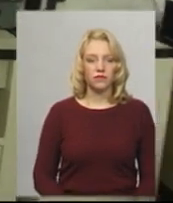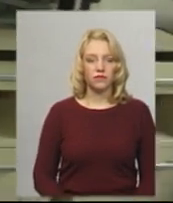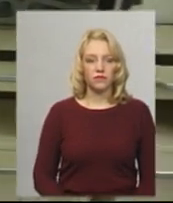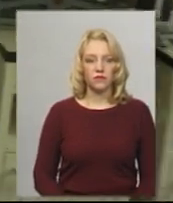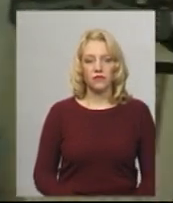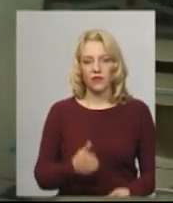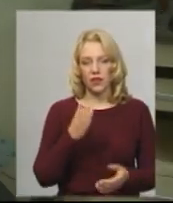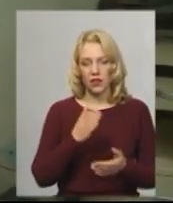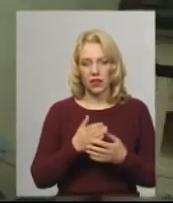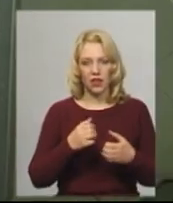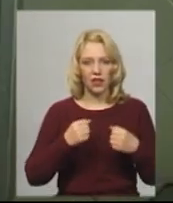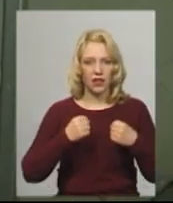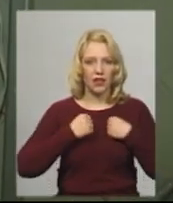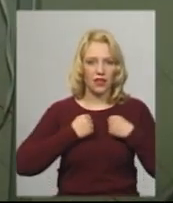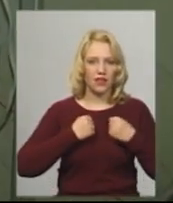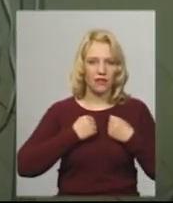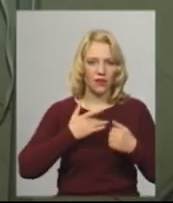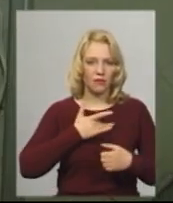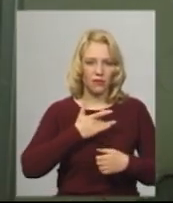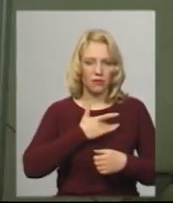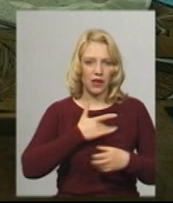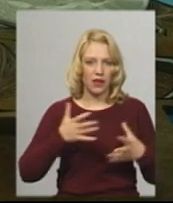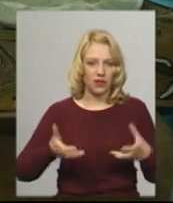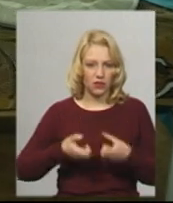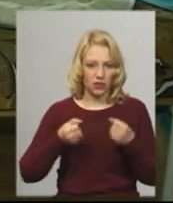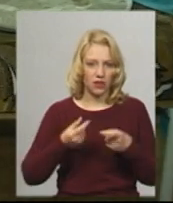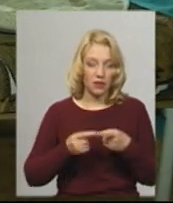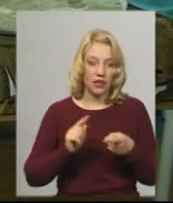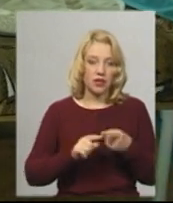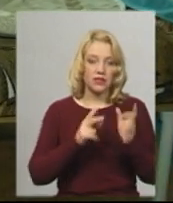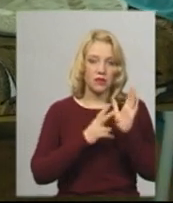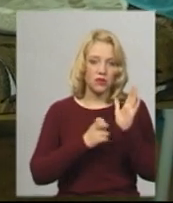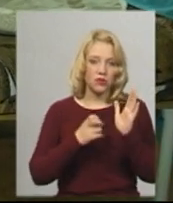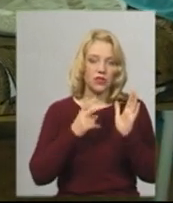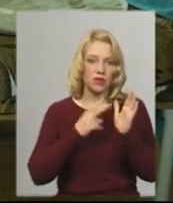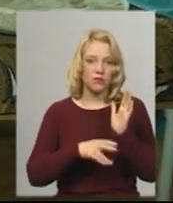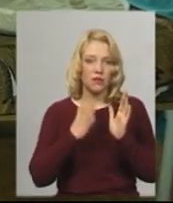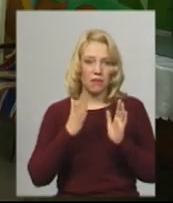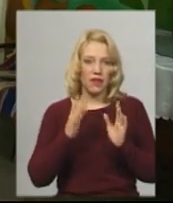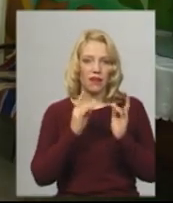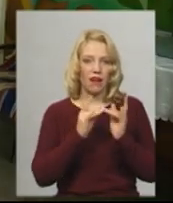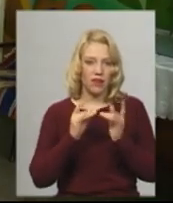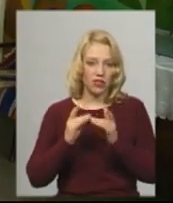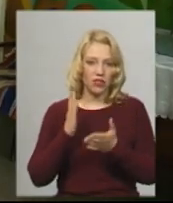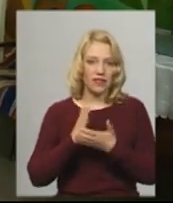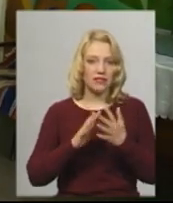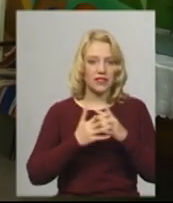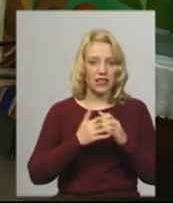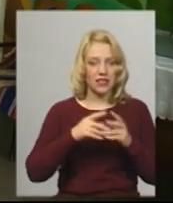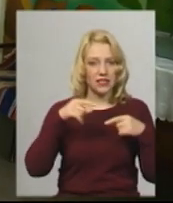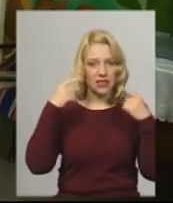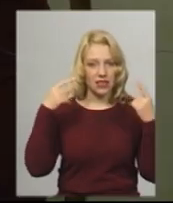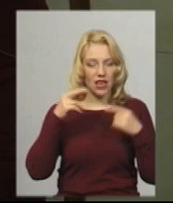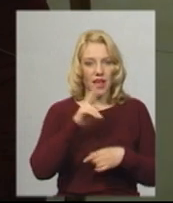є дегабрілятори, все у нас в відділенні. 775 ліжок закладу знаходяться у селі Скарженці Ярмолницького